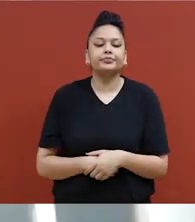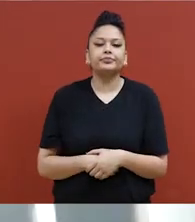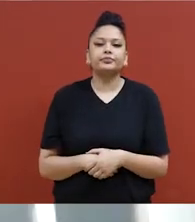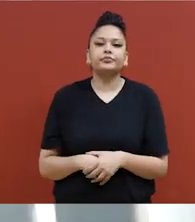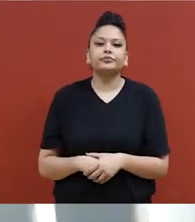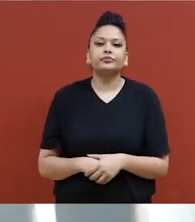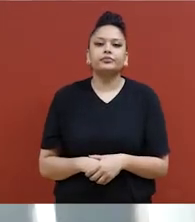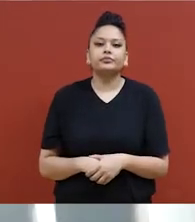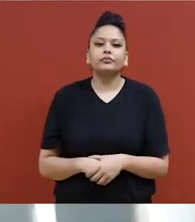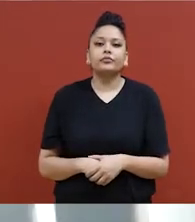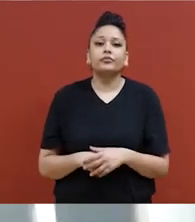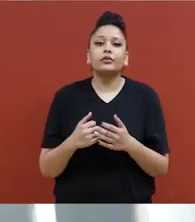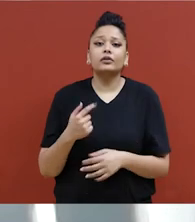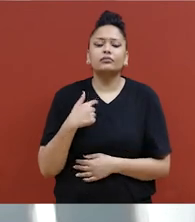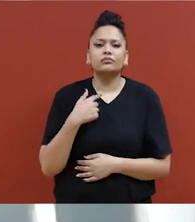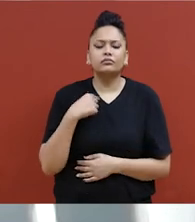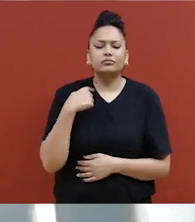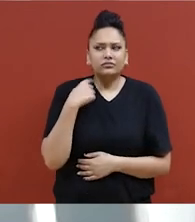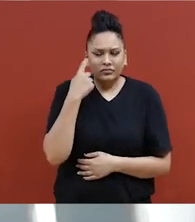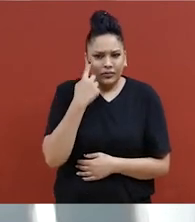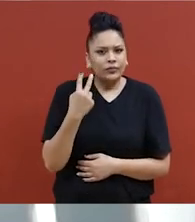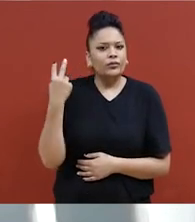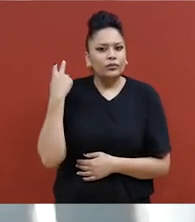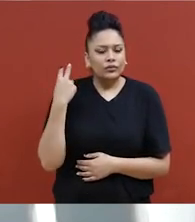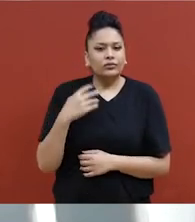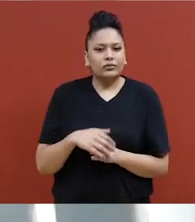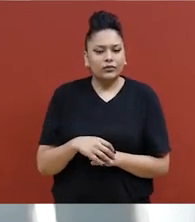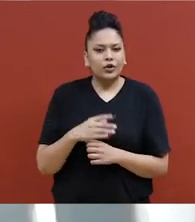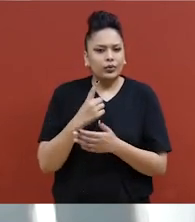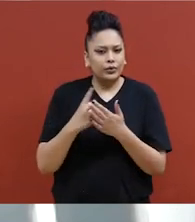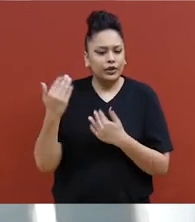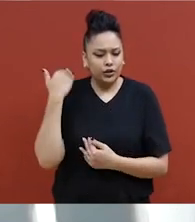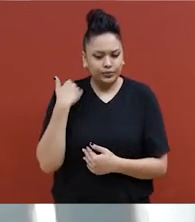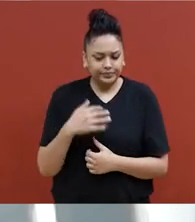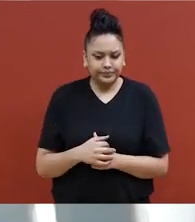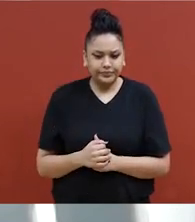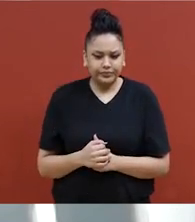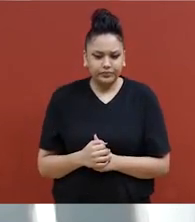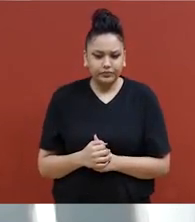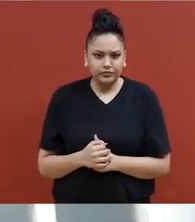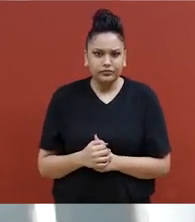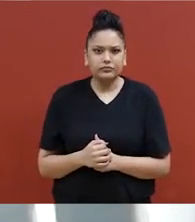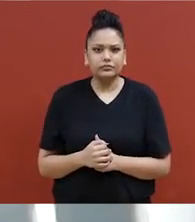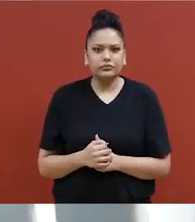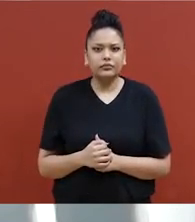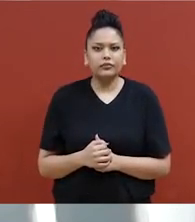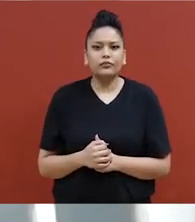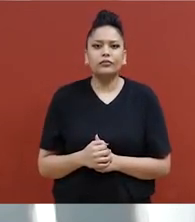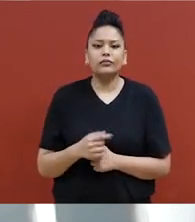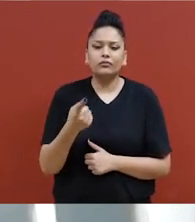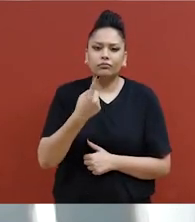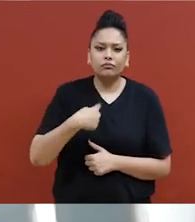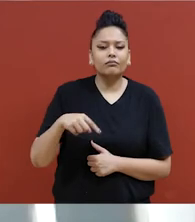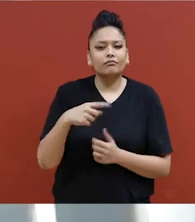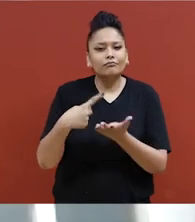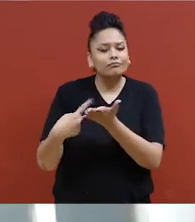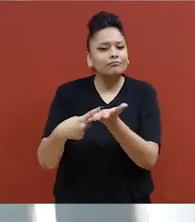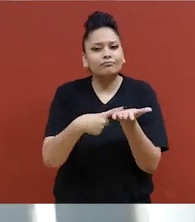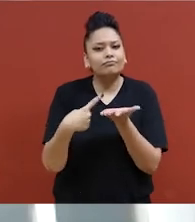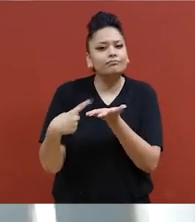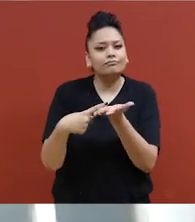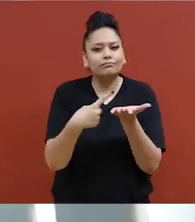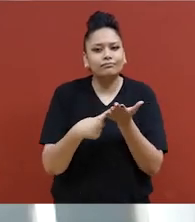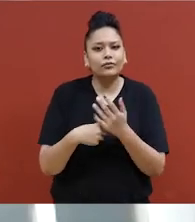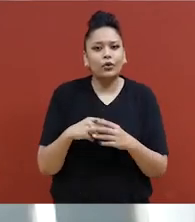Lors notre discussion il y a deux semaines, on a parlé un peu de,